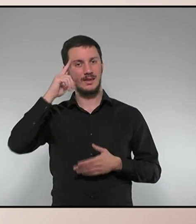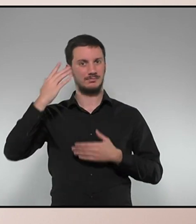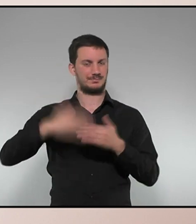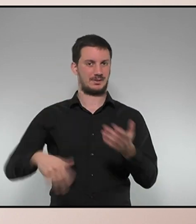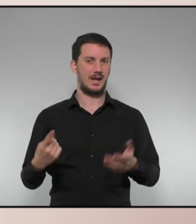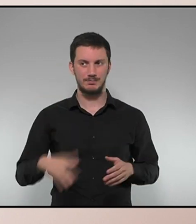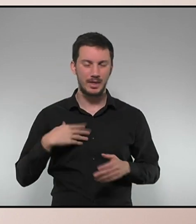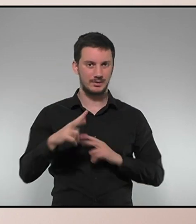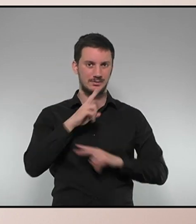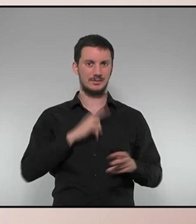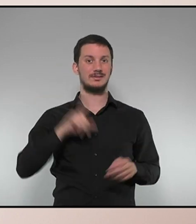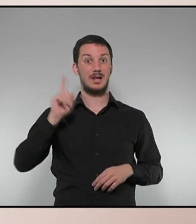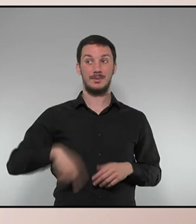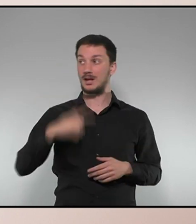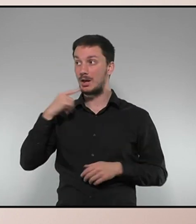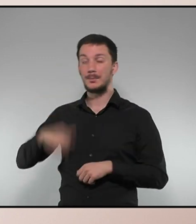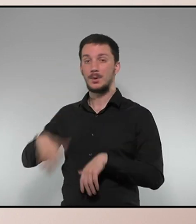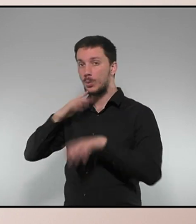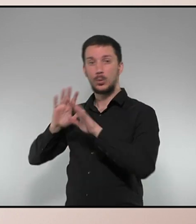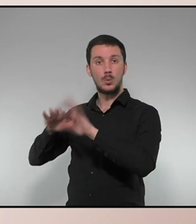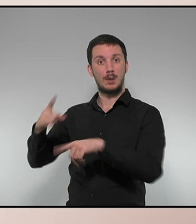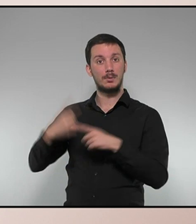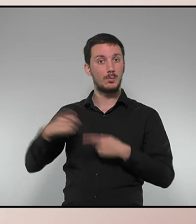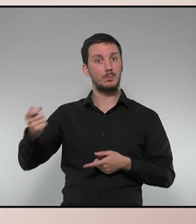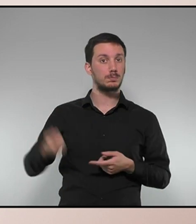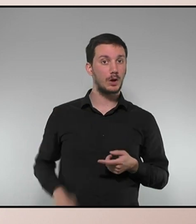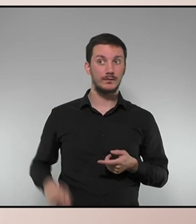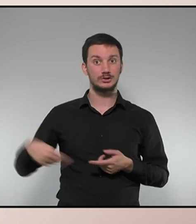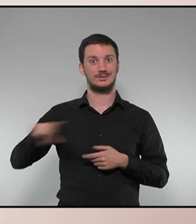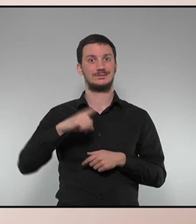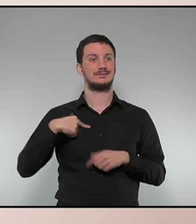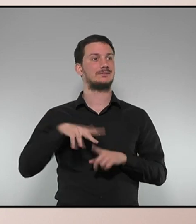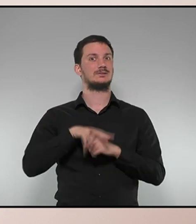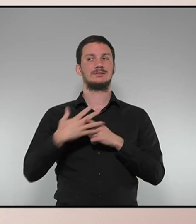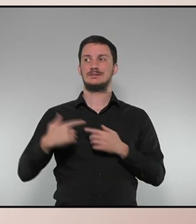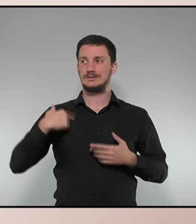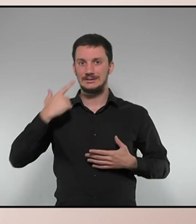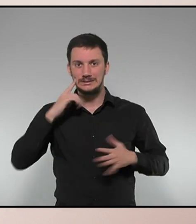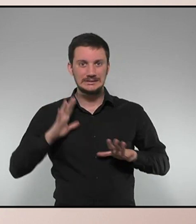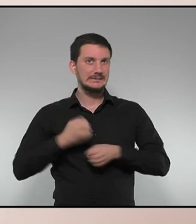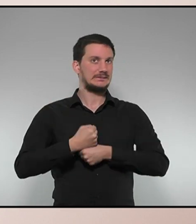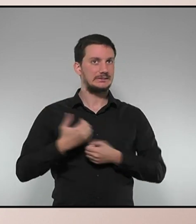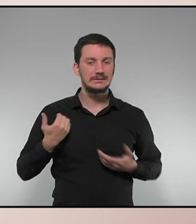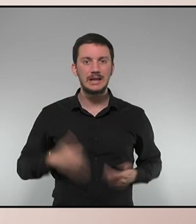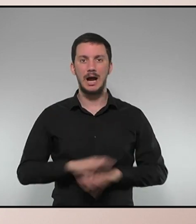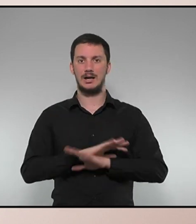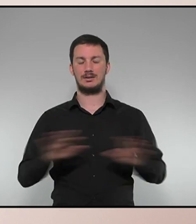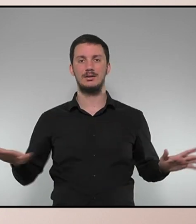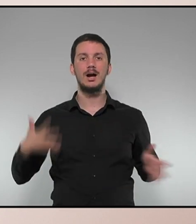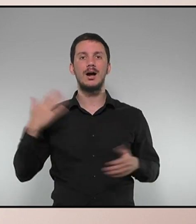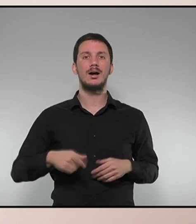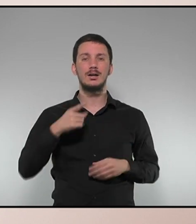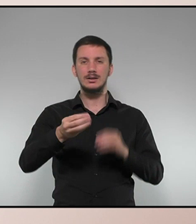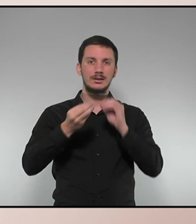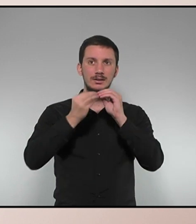paral·lelament, també avui als carrers, tenim una vaga perquè els professionals estan al límit. Però això, president, volem saber. Té vostè previst començar a